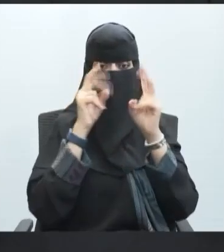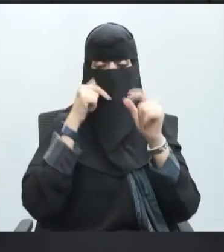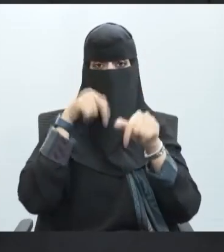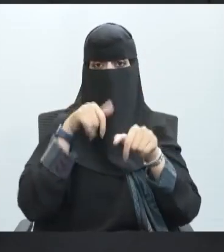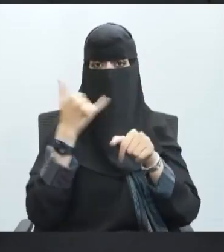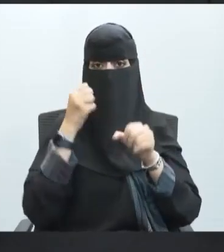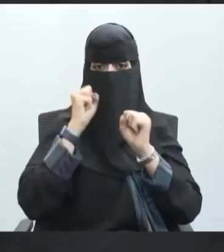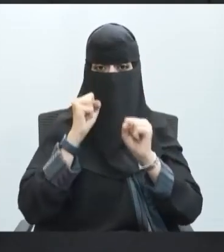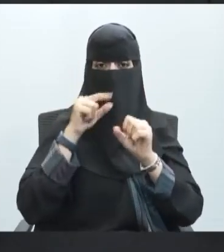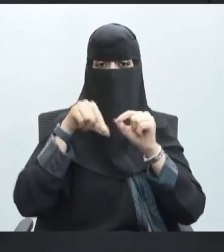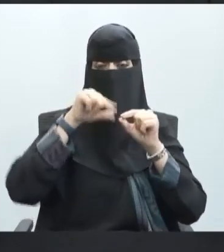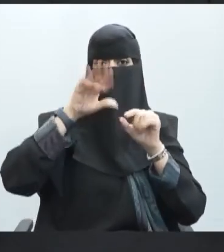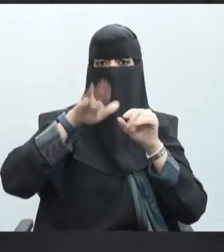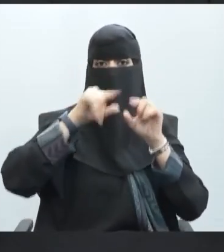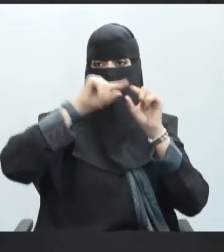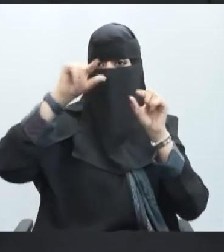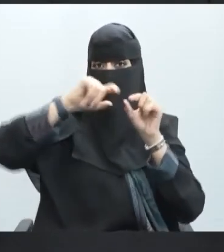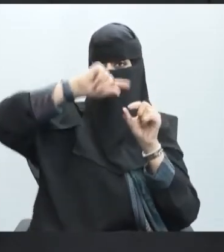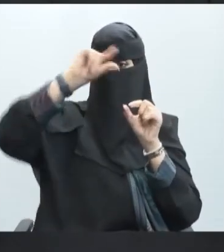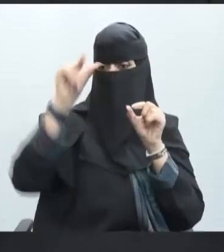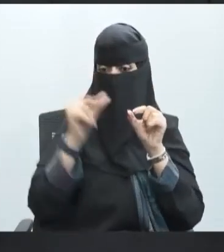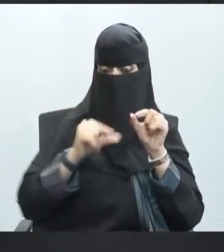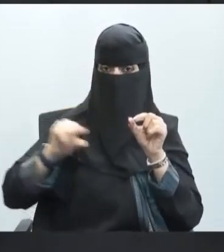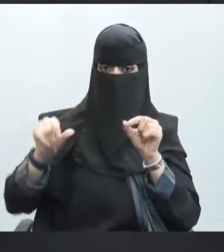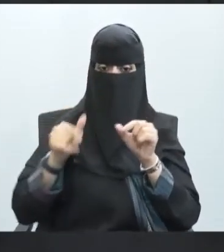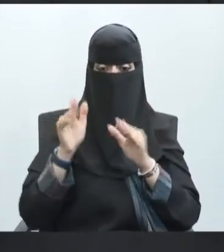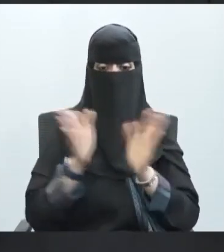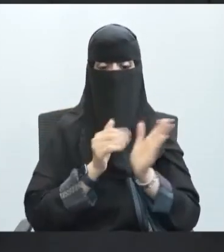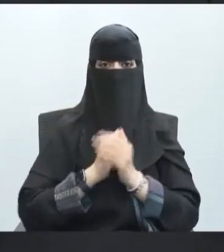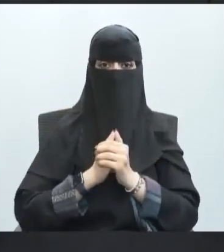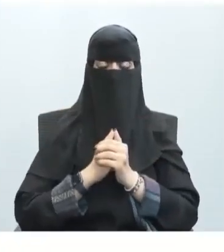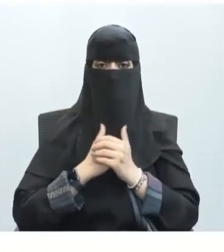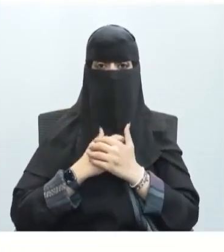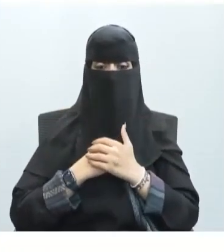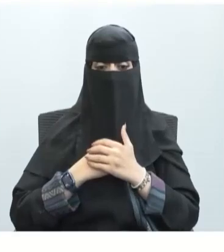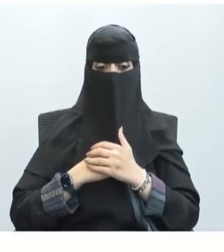هو تواجد هذا الغمد حول محور الخلية العصبية